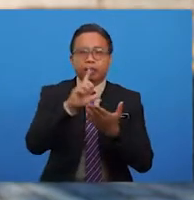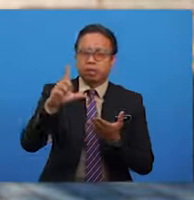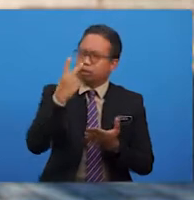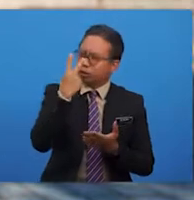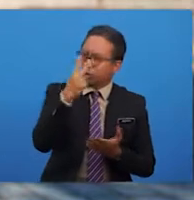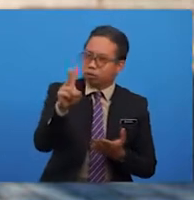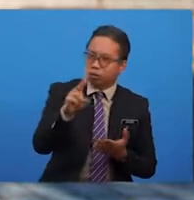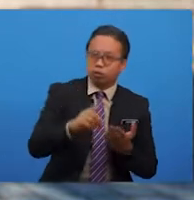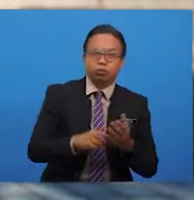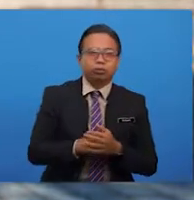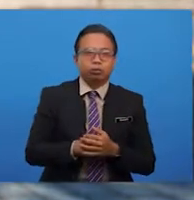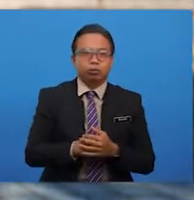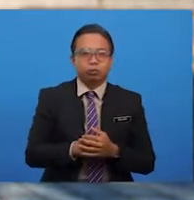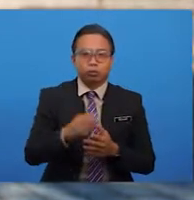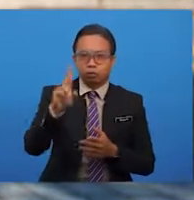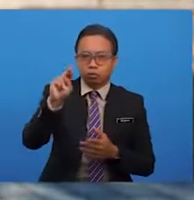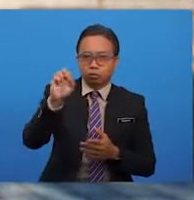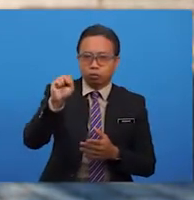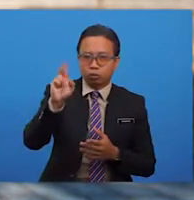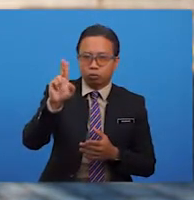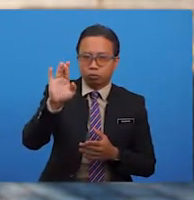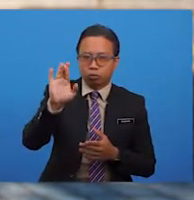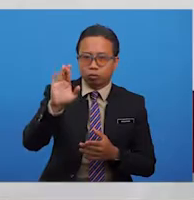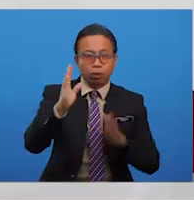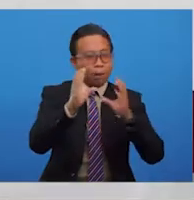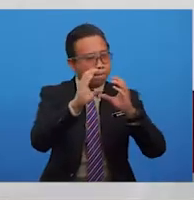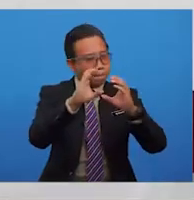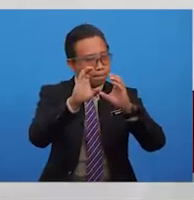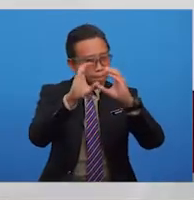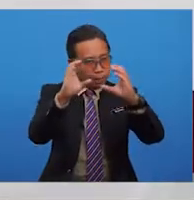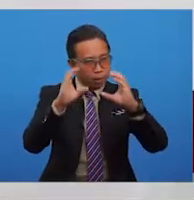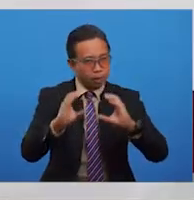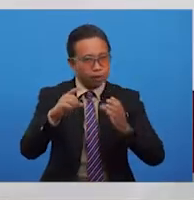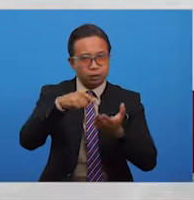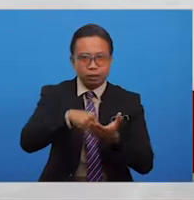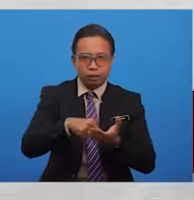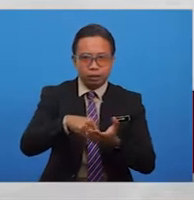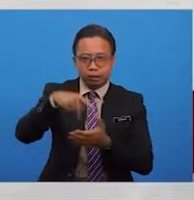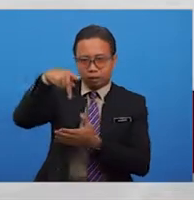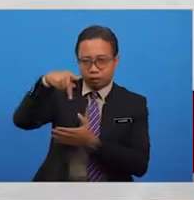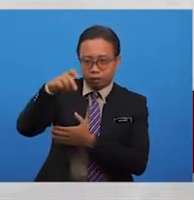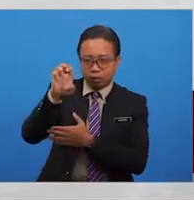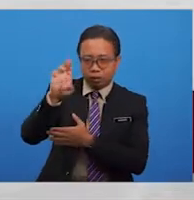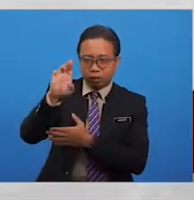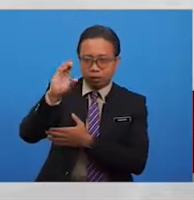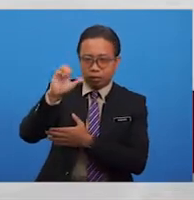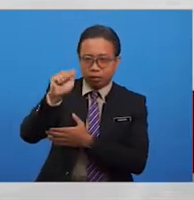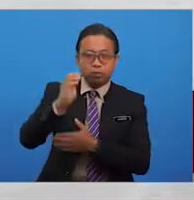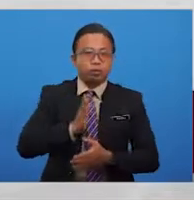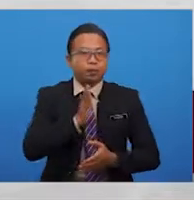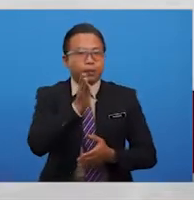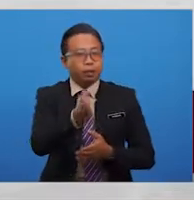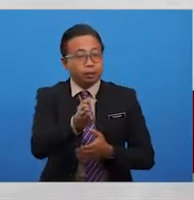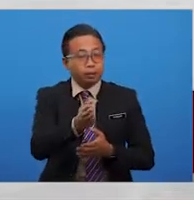sekarang kita perhatikan pula unsur bunyi dalam baris ini. Perca-perca bahagia seperti